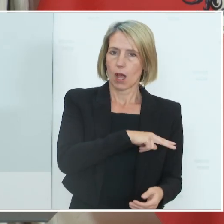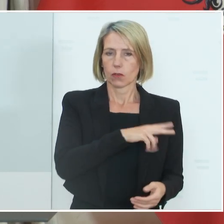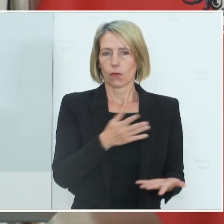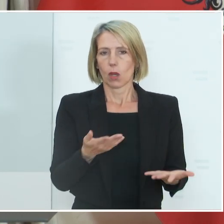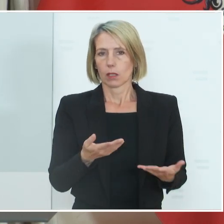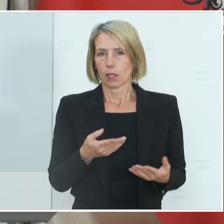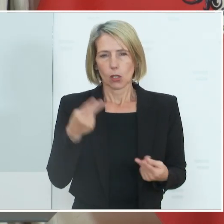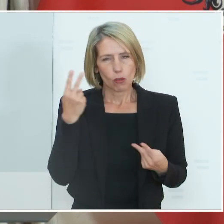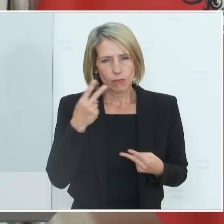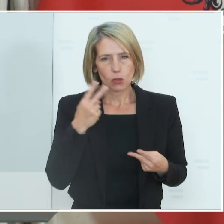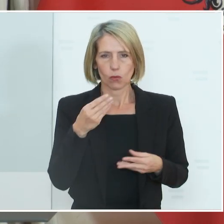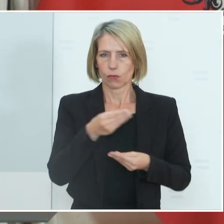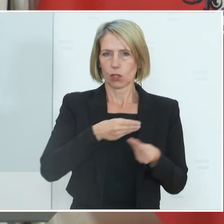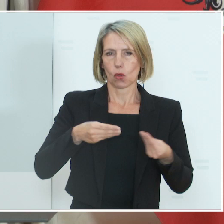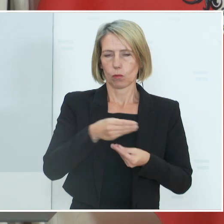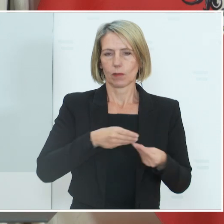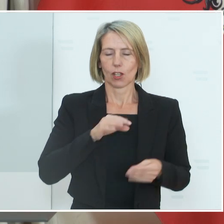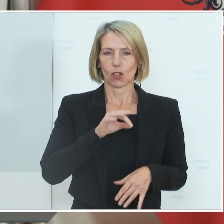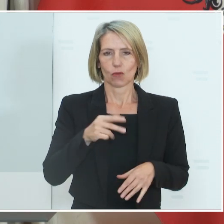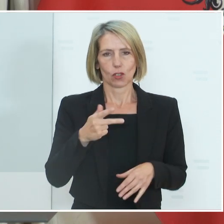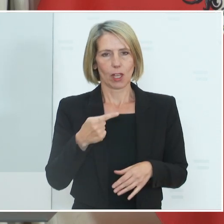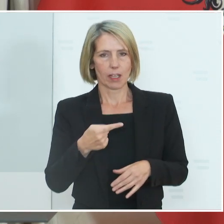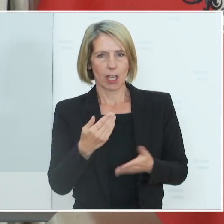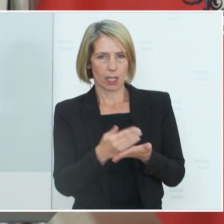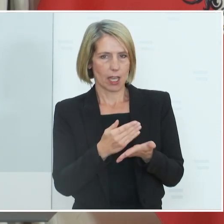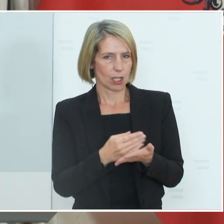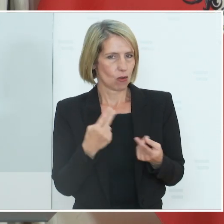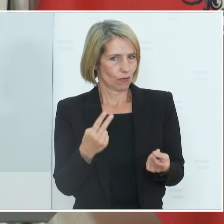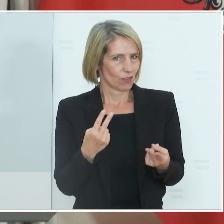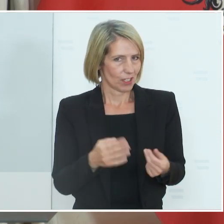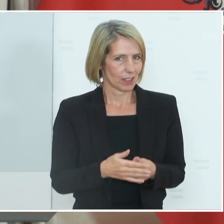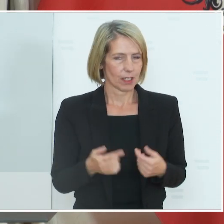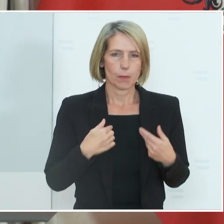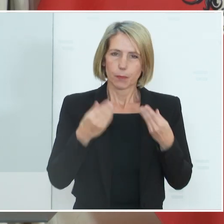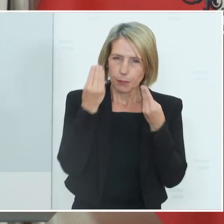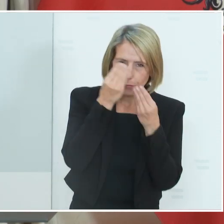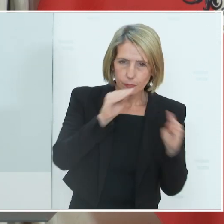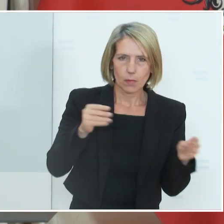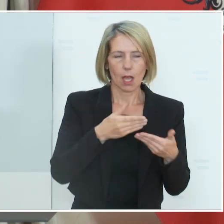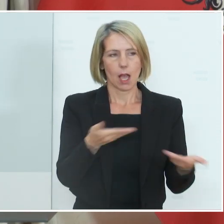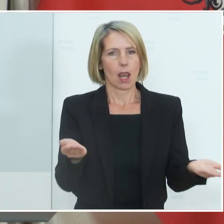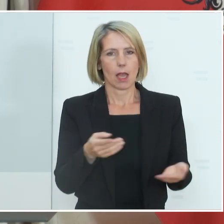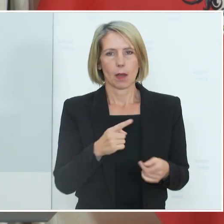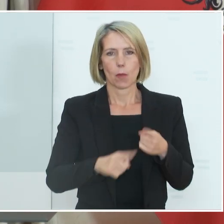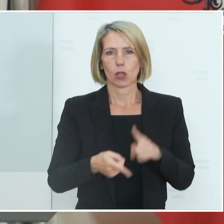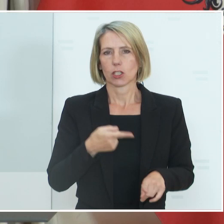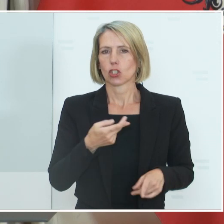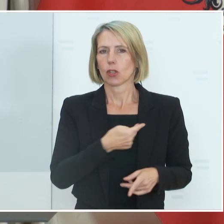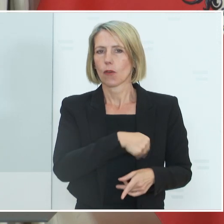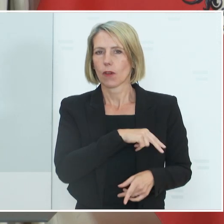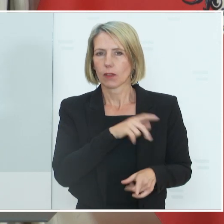ist wichtig, glaube ich, auch für die 3G-Regelung. Ich appelliere da an alle politischen Vertreterinnen und Vertreter, dass